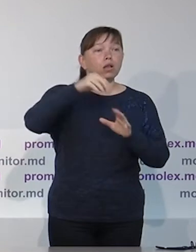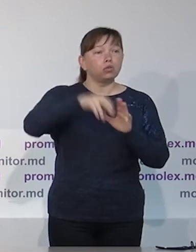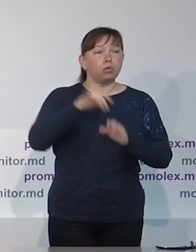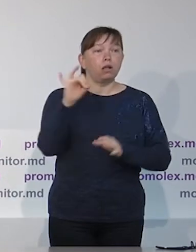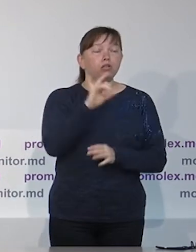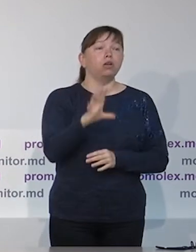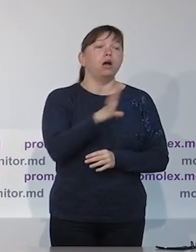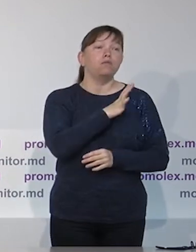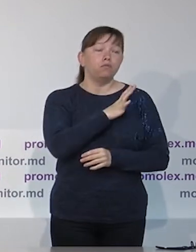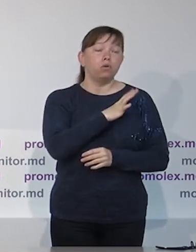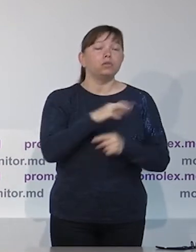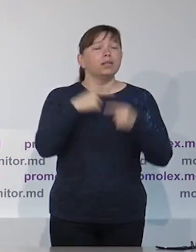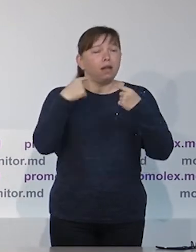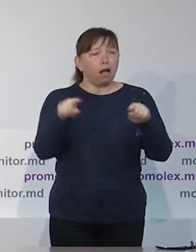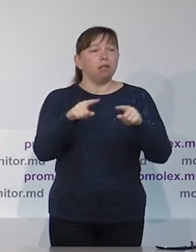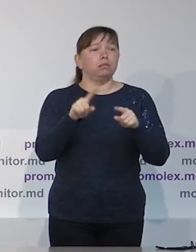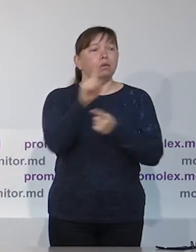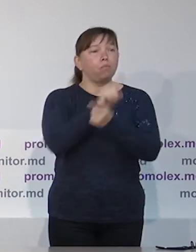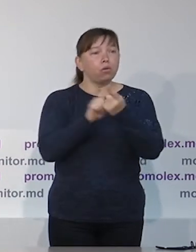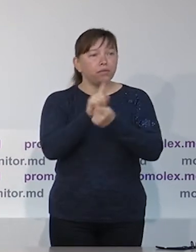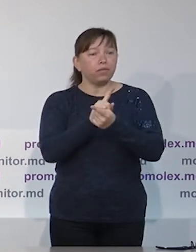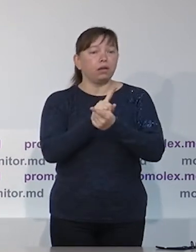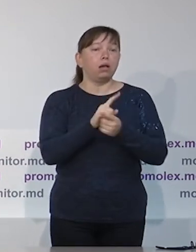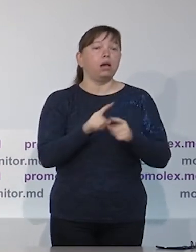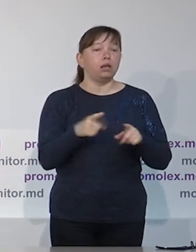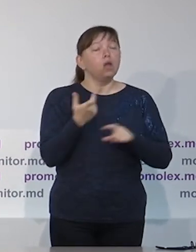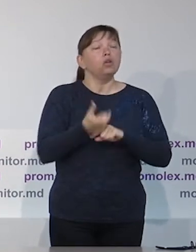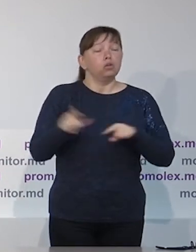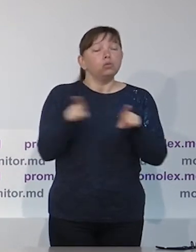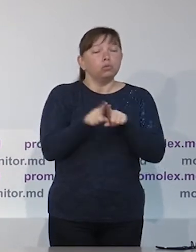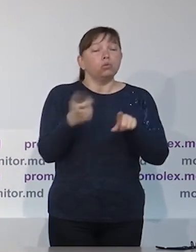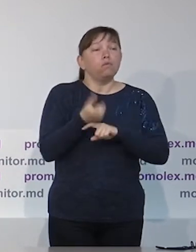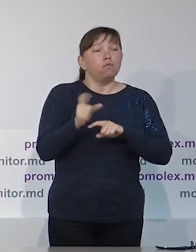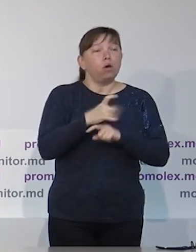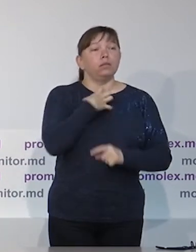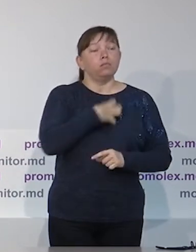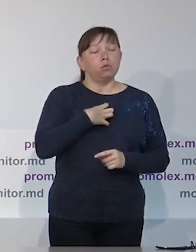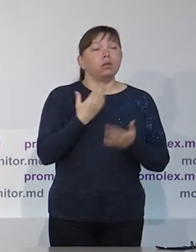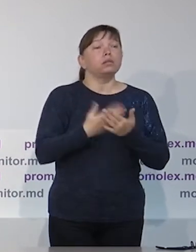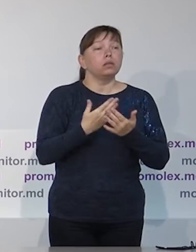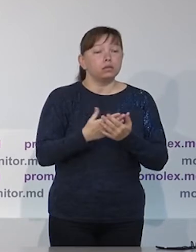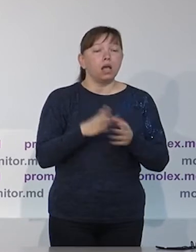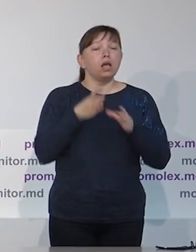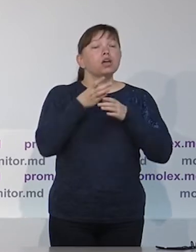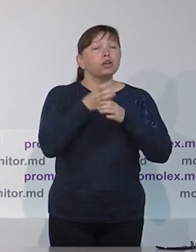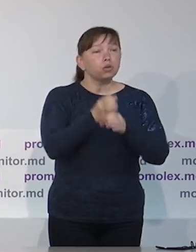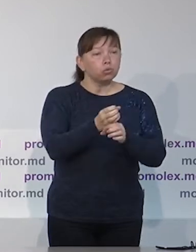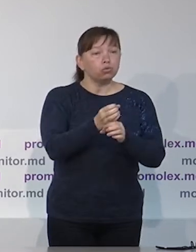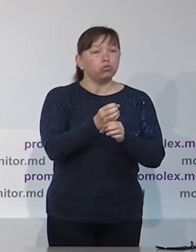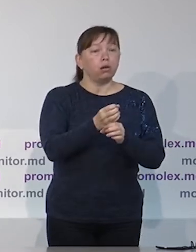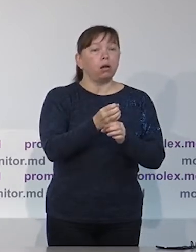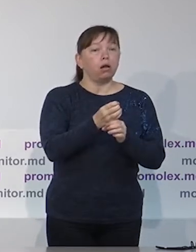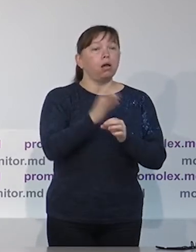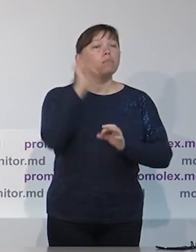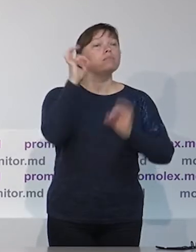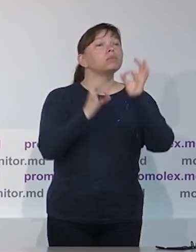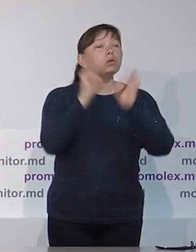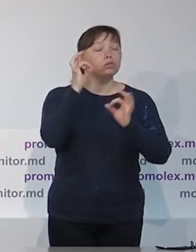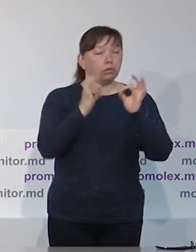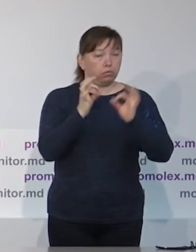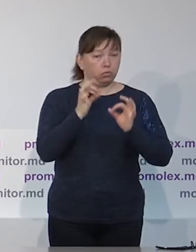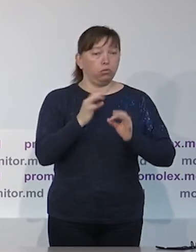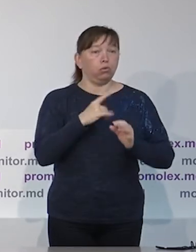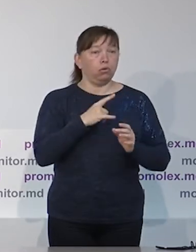технических изменений последовала для того, чтобы внести поправки в избирательный кодекс, но также и